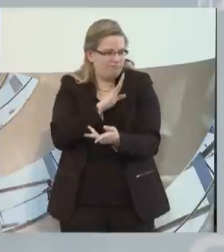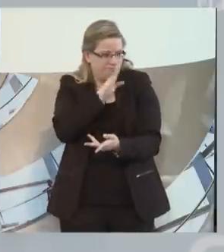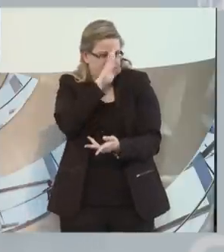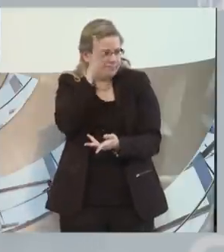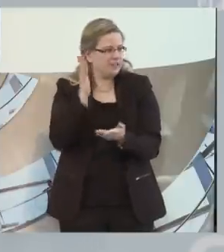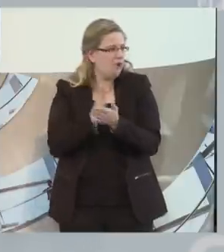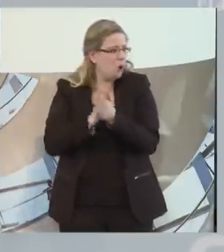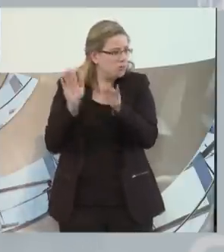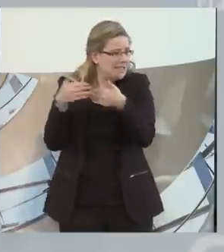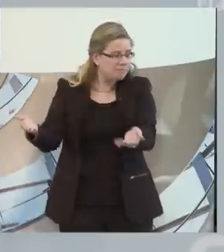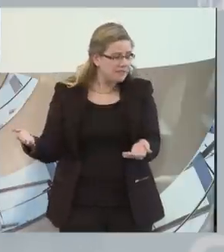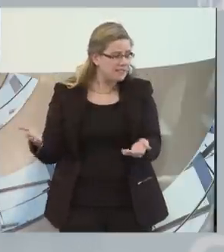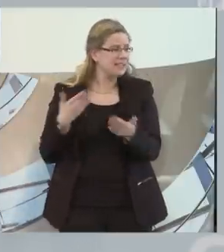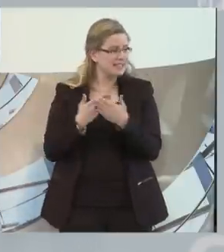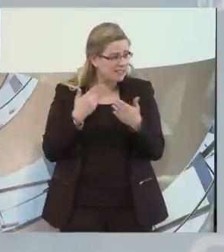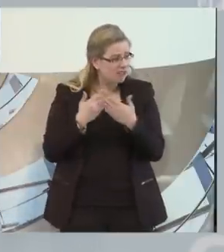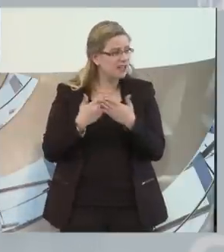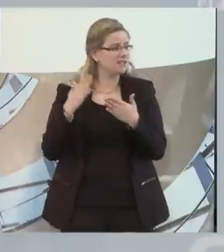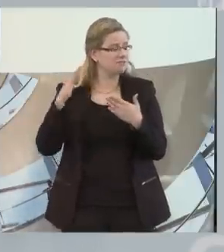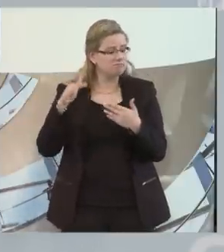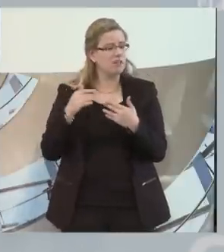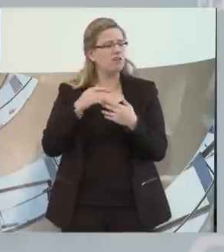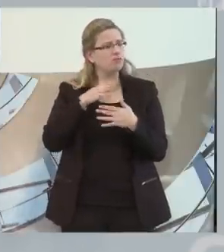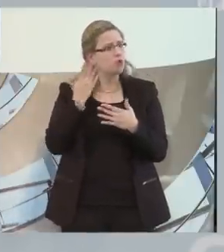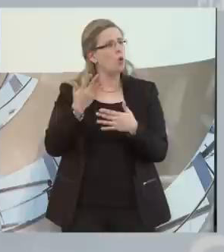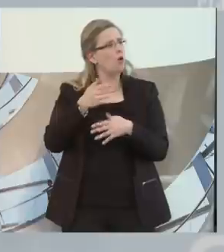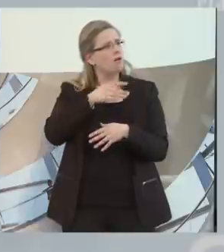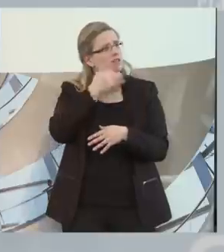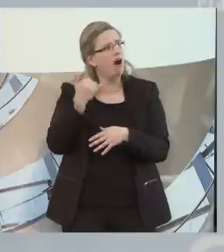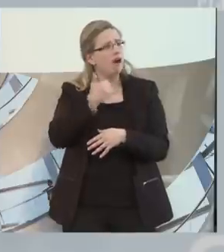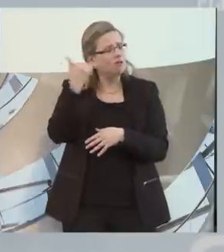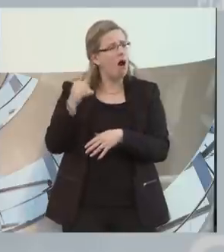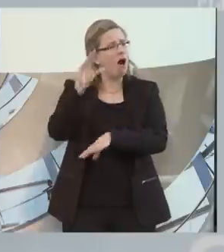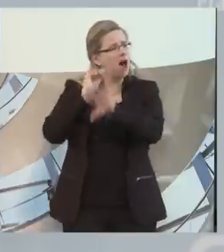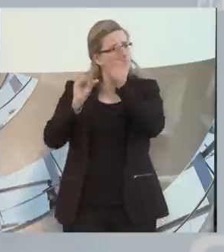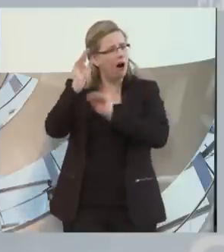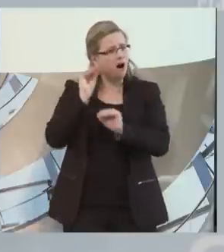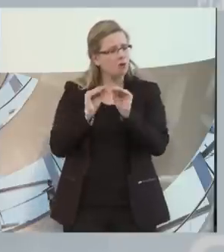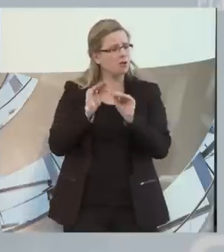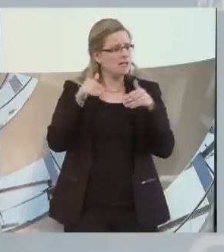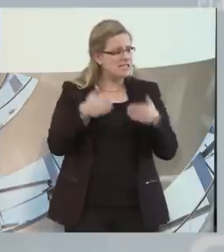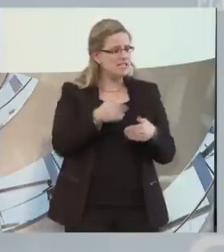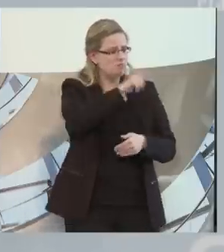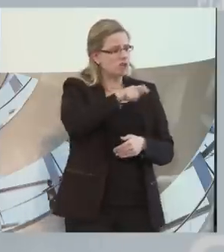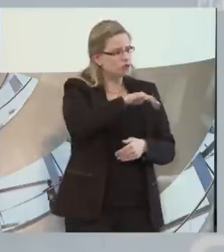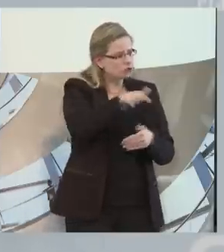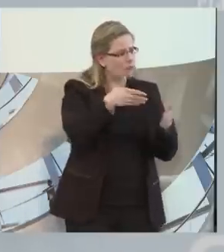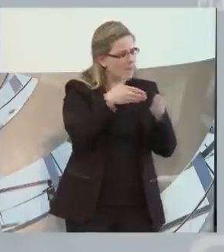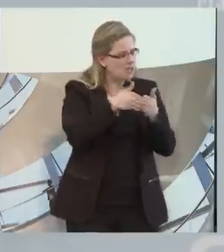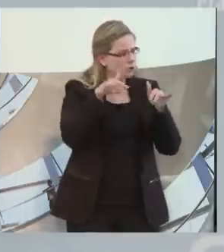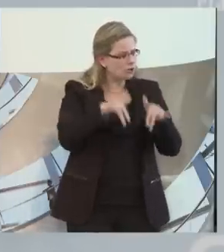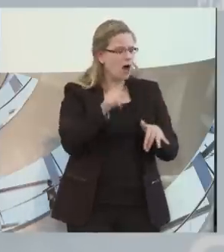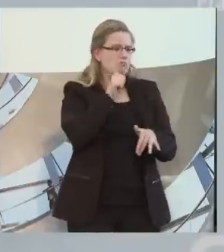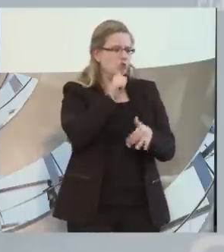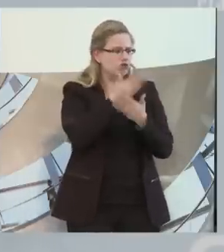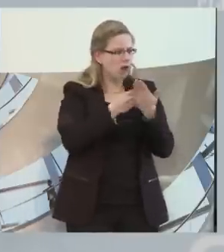Erfahrungen in den vielen Jahren, die vielen behinderten Menschen mit einer guten Berufsausbildung, die